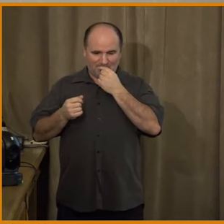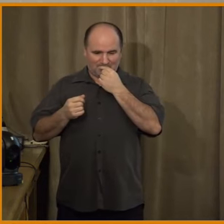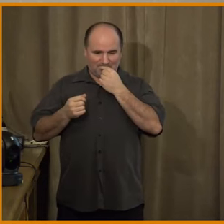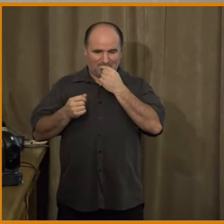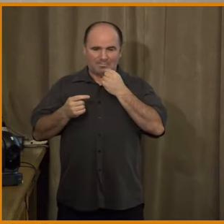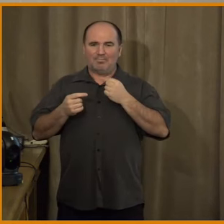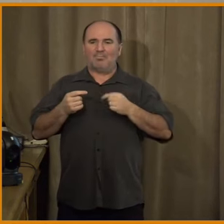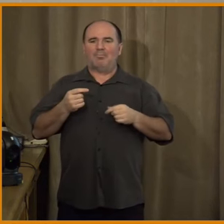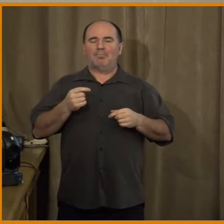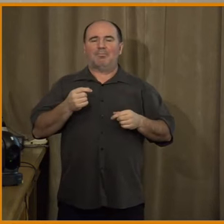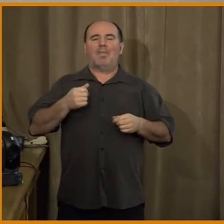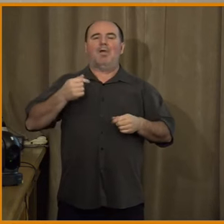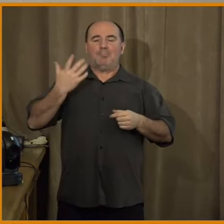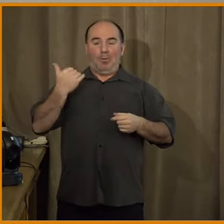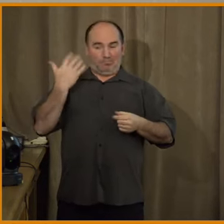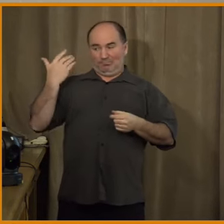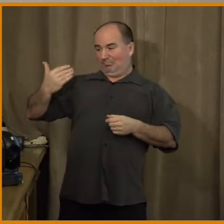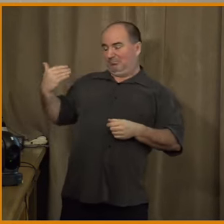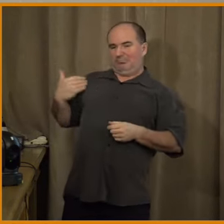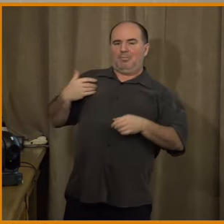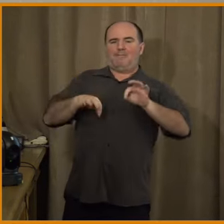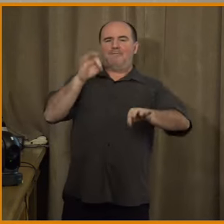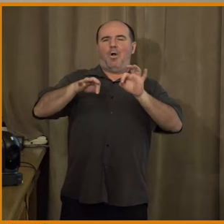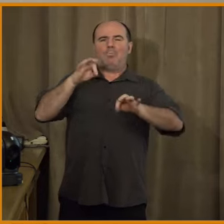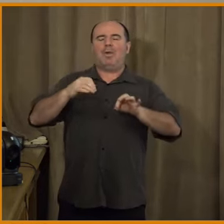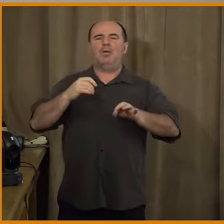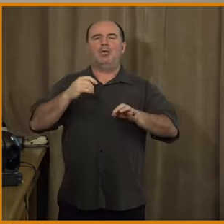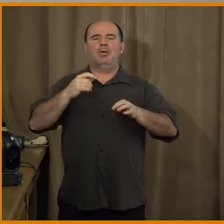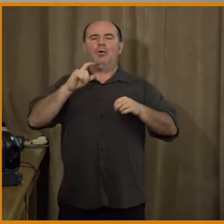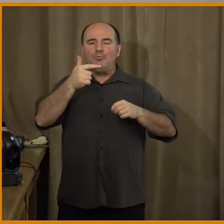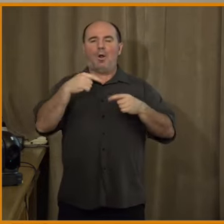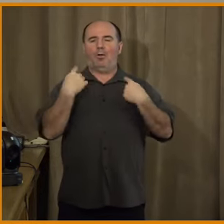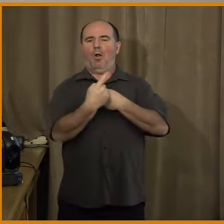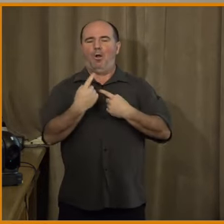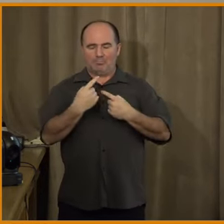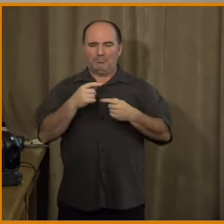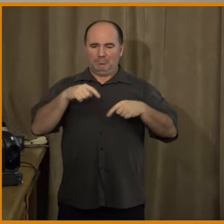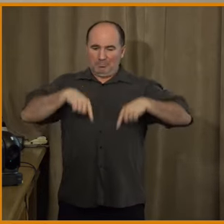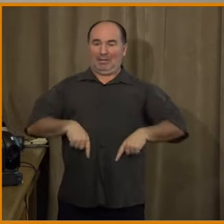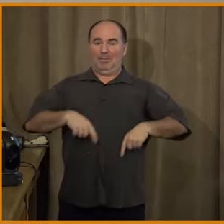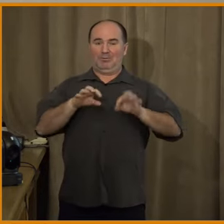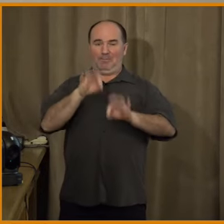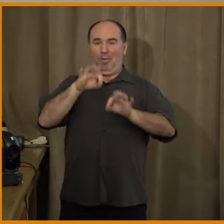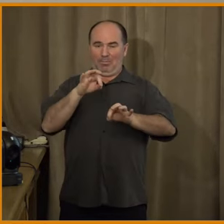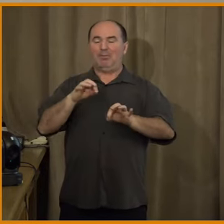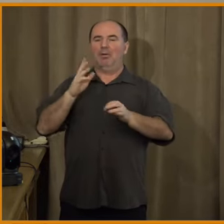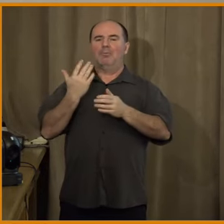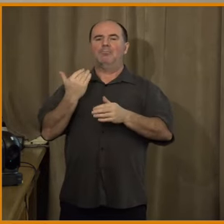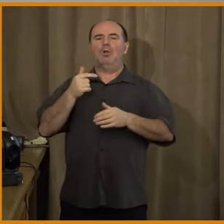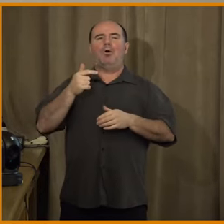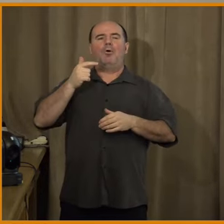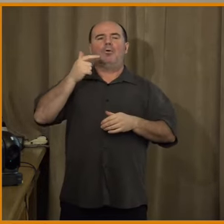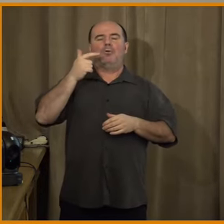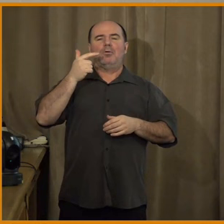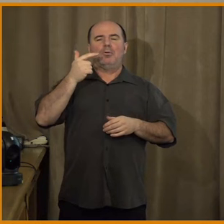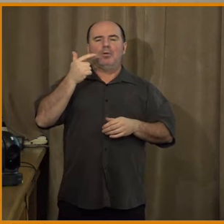nebo v kampaně pro druhé kolo prezidentských voleb, zašel masivně šířit video na různých kanálech s pomocí dalších ruských